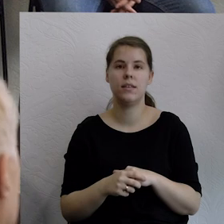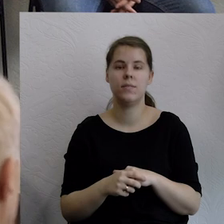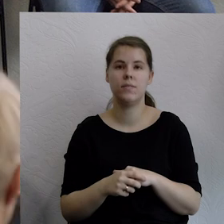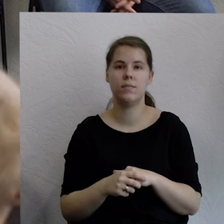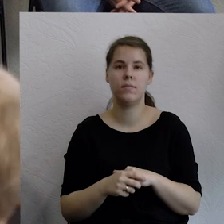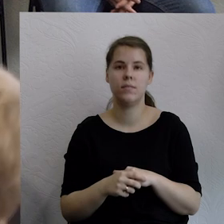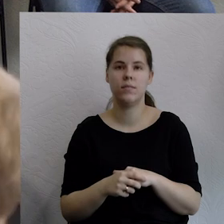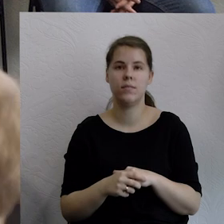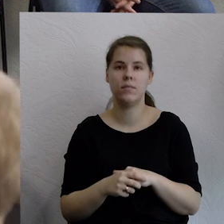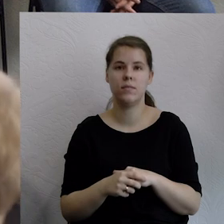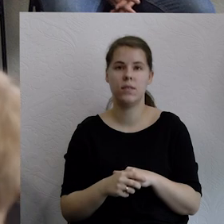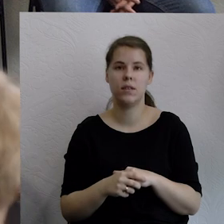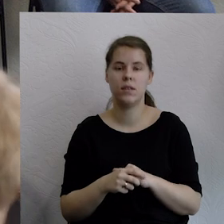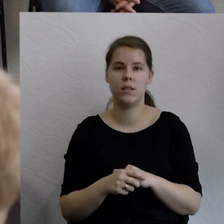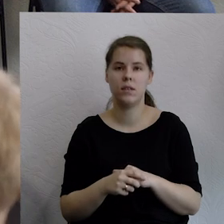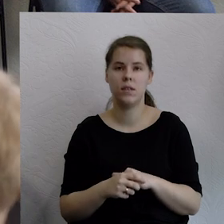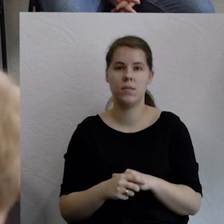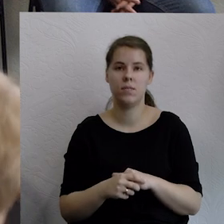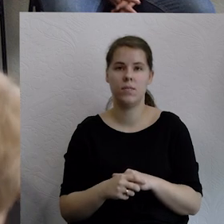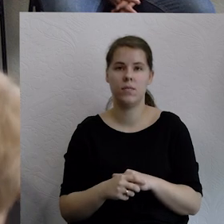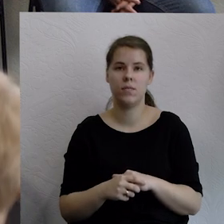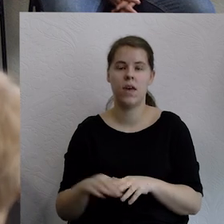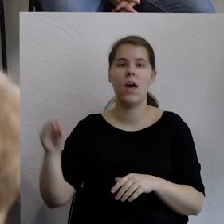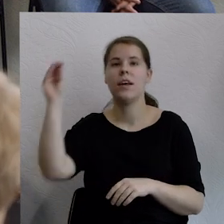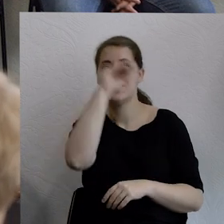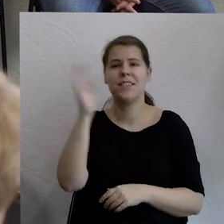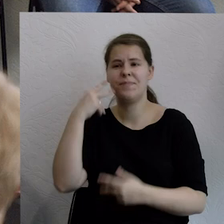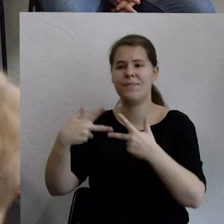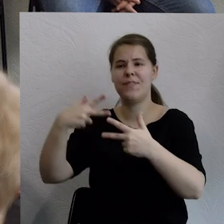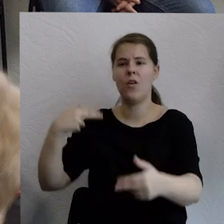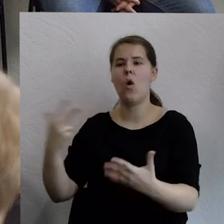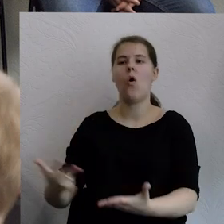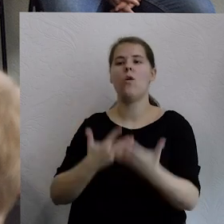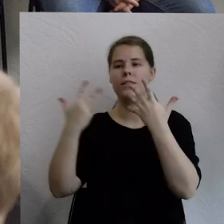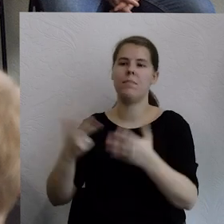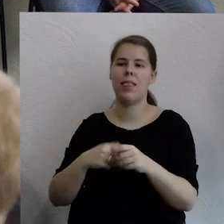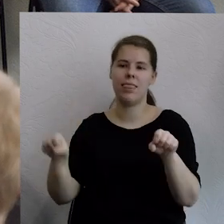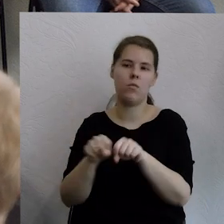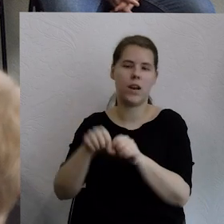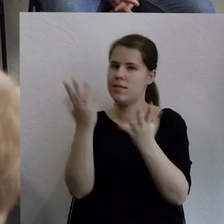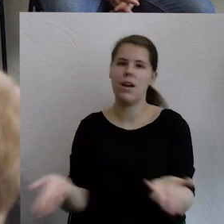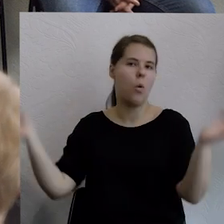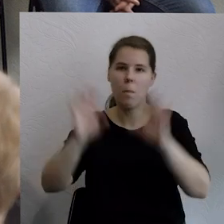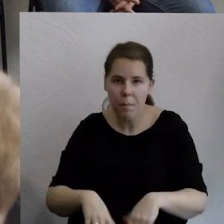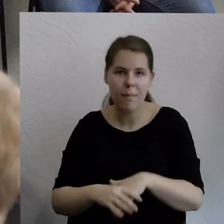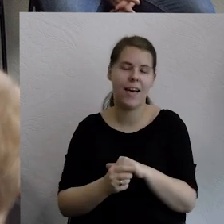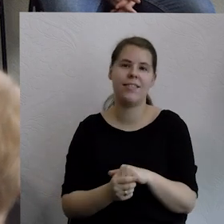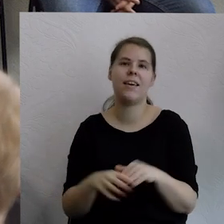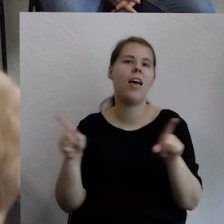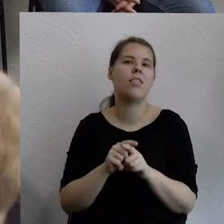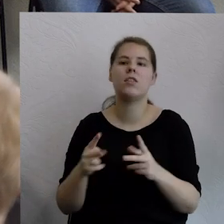Mamy jeszcze 8 lat demokratury w Polsce, 2 lata pandemii. I jednocześnie